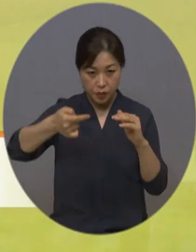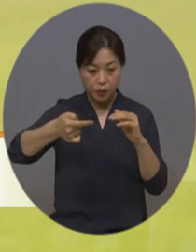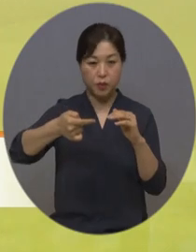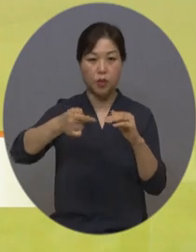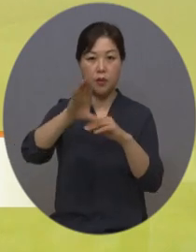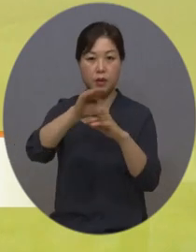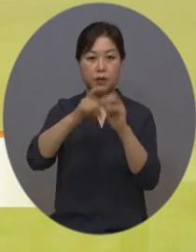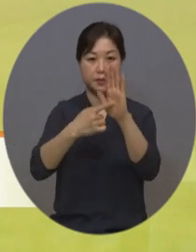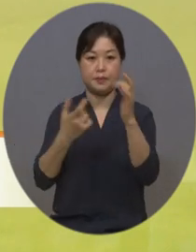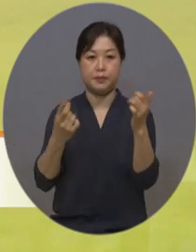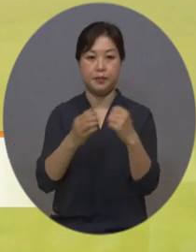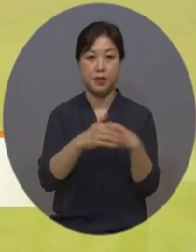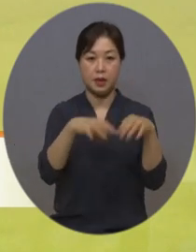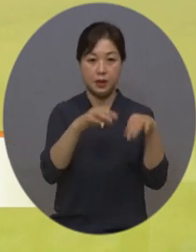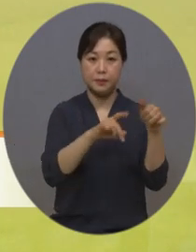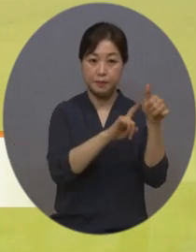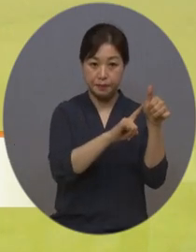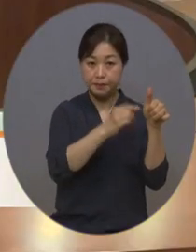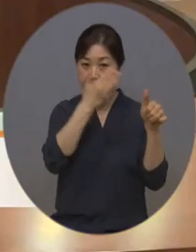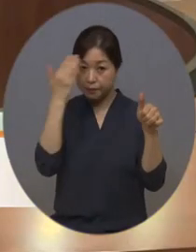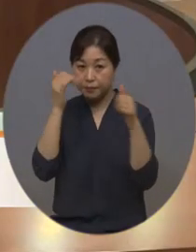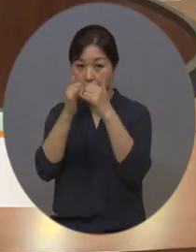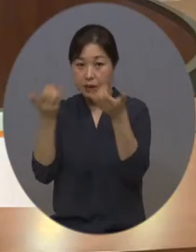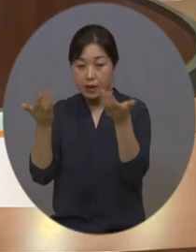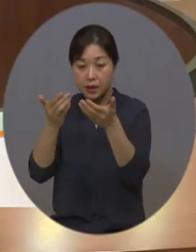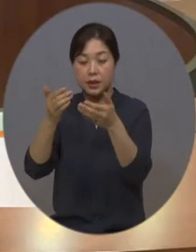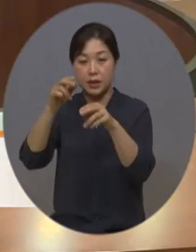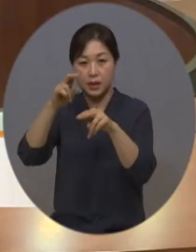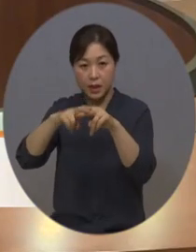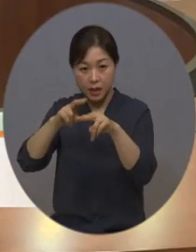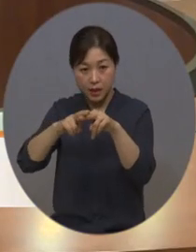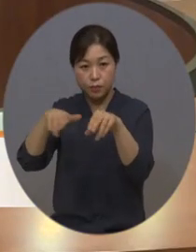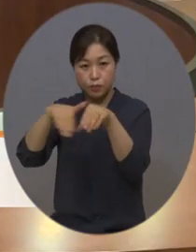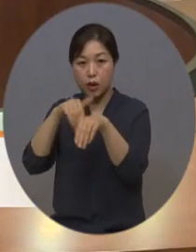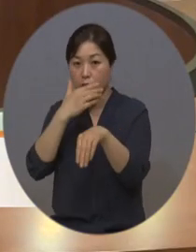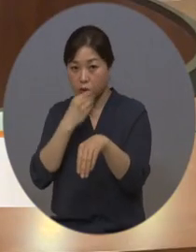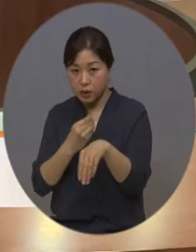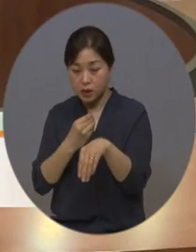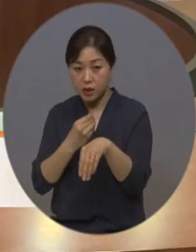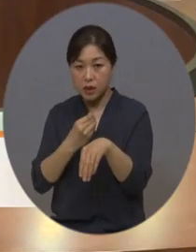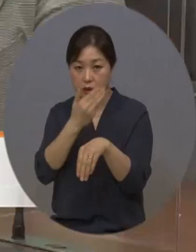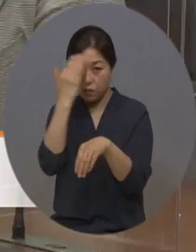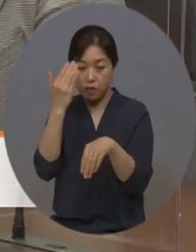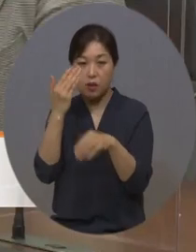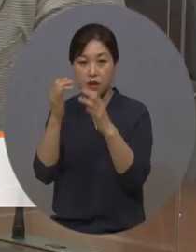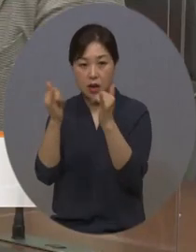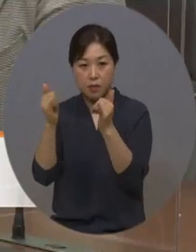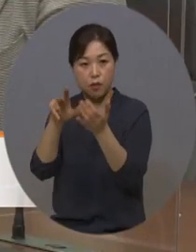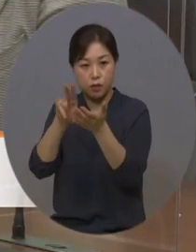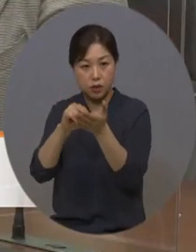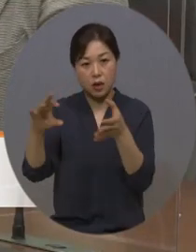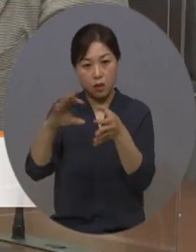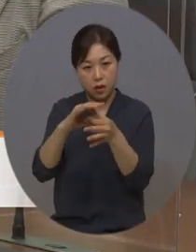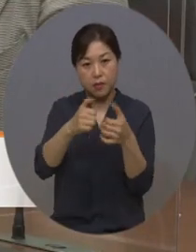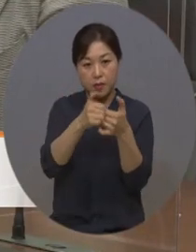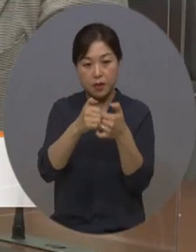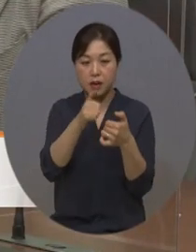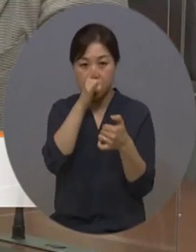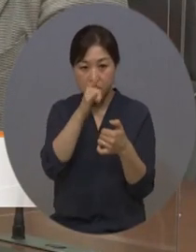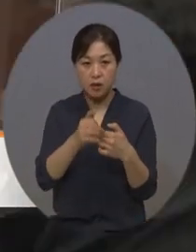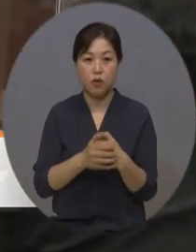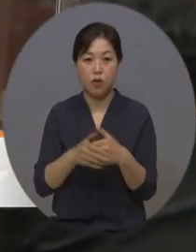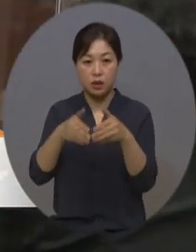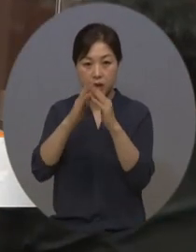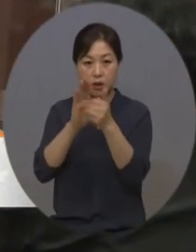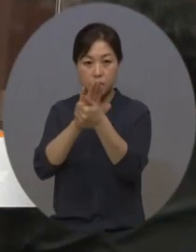김 지사는 청년 일자리 문화복지 등 현안에 대한 다양한 의견을 주고받았으며, 특히 청년 창업 지원 기간